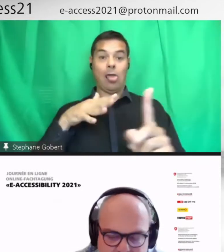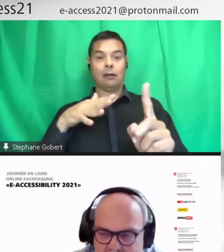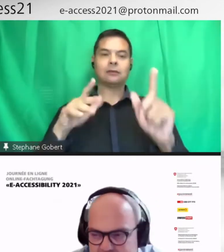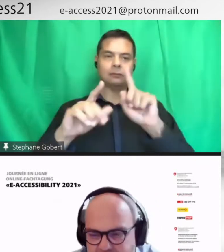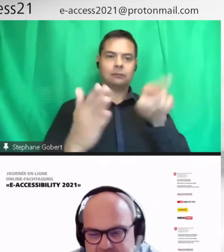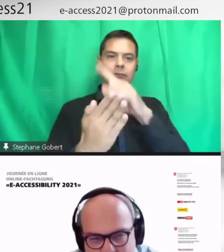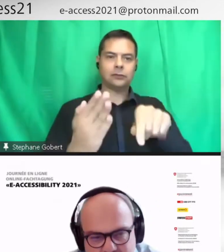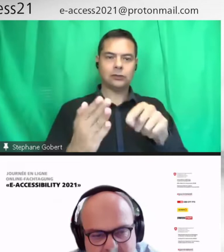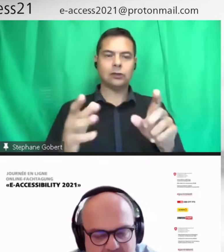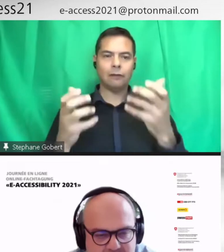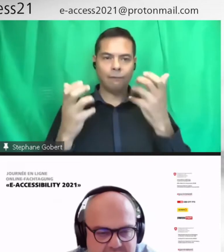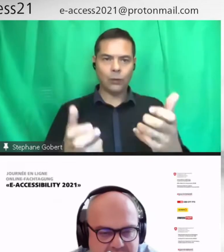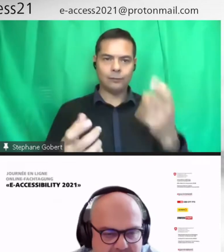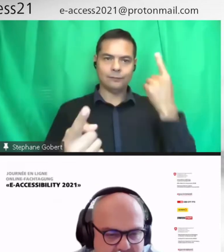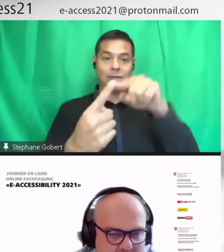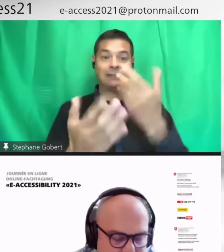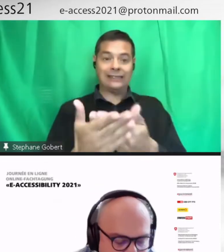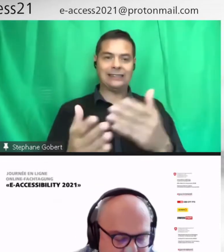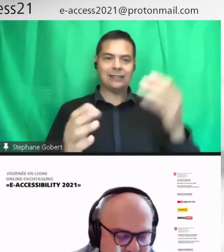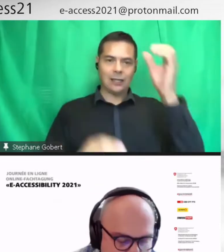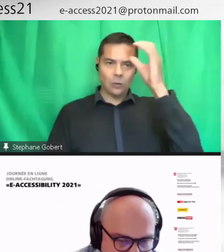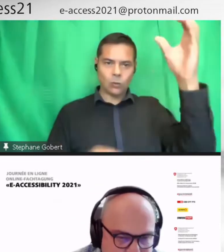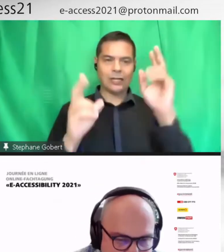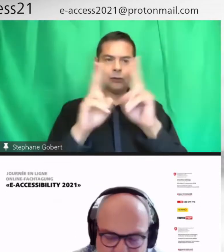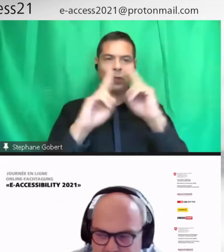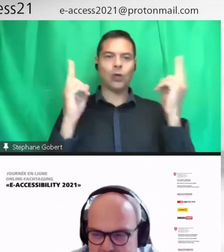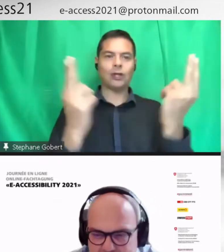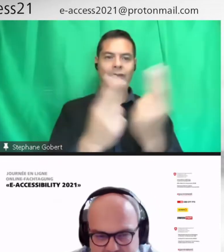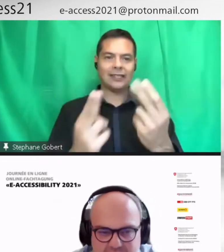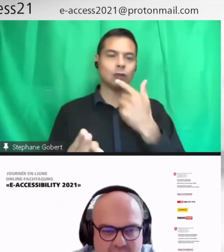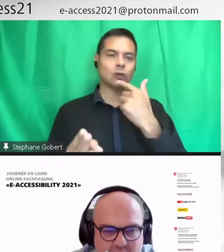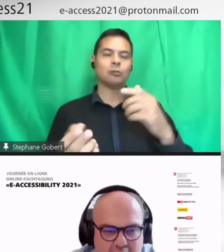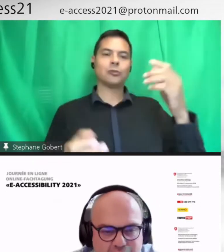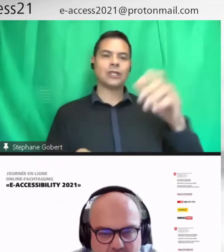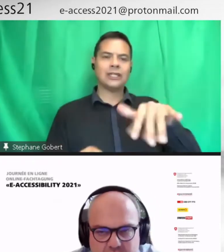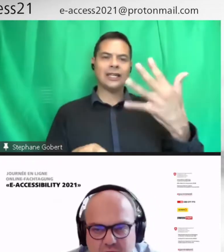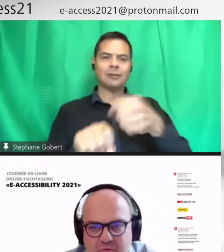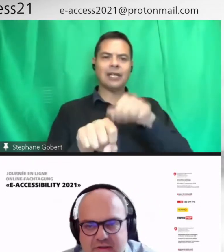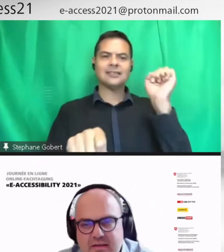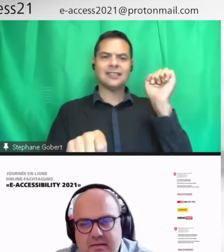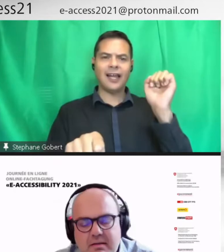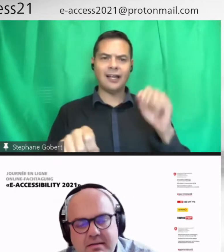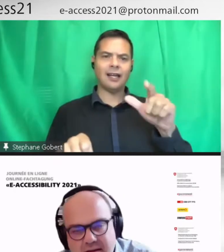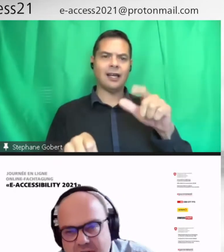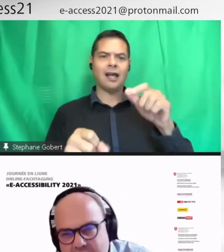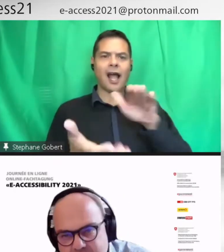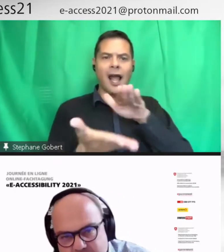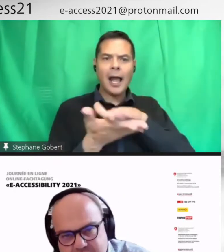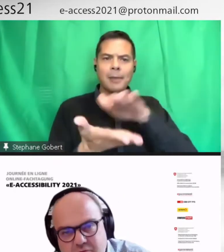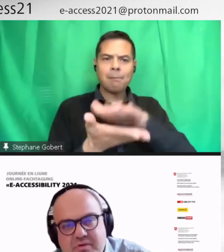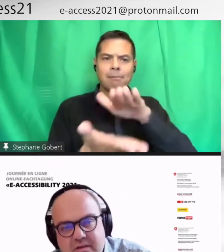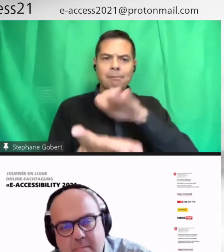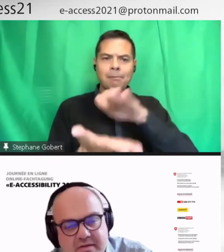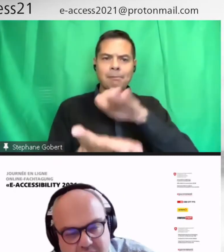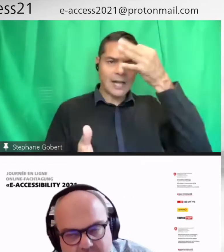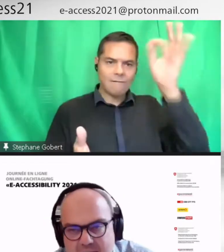Vous savez, quand on regarde l'histoire avec le 15e siècle, l'invention de l'imprimerie avec Gutenberg, on a introduit toute une série de discriminations